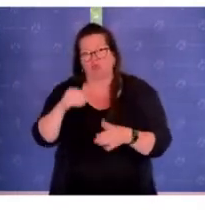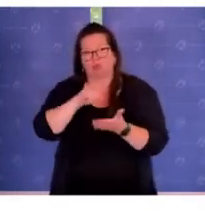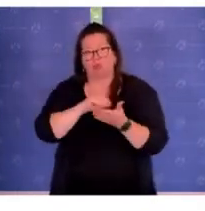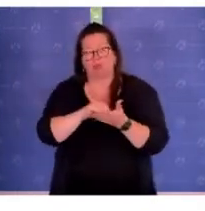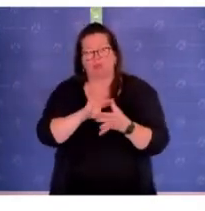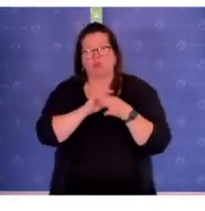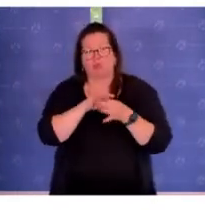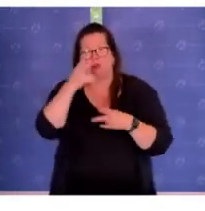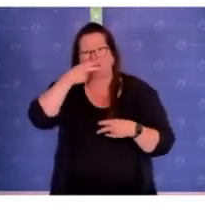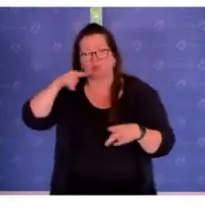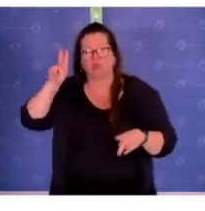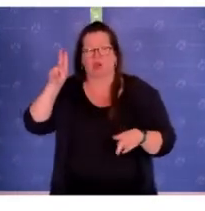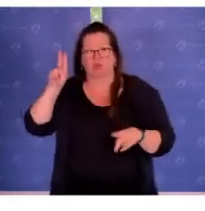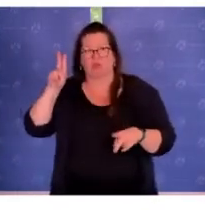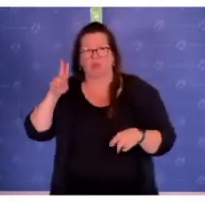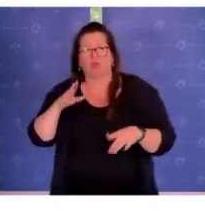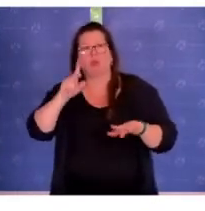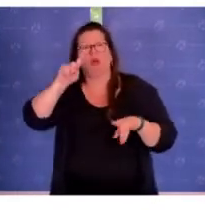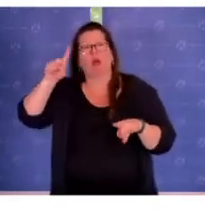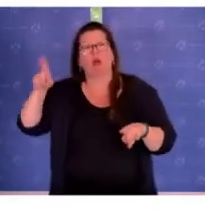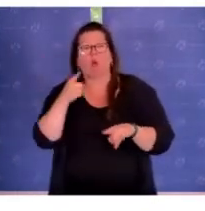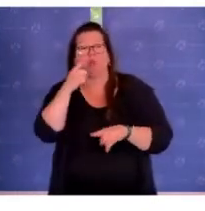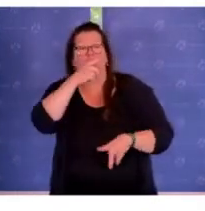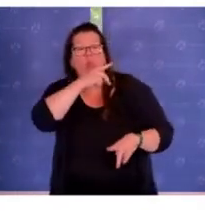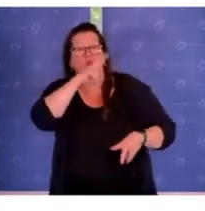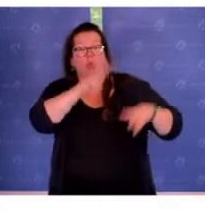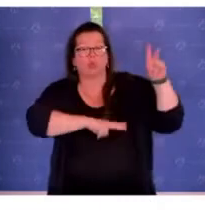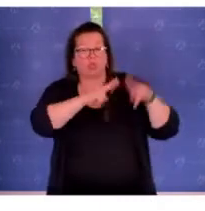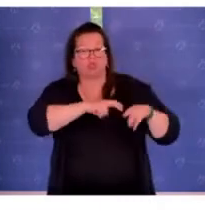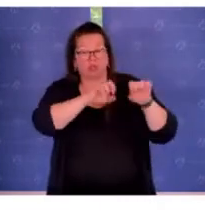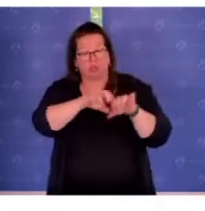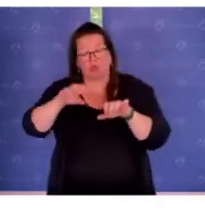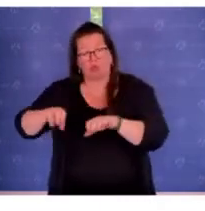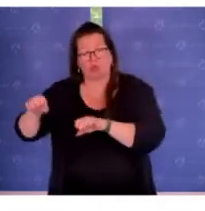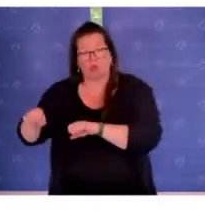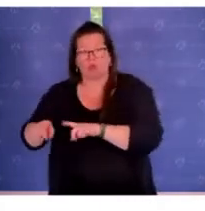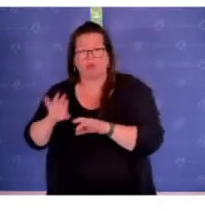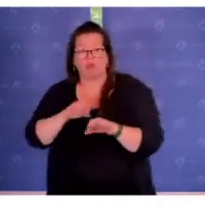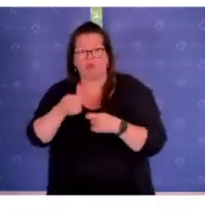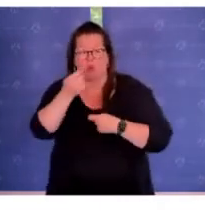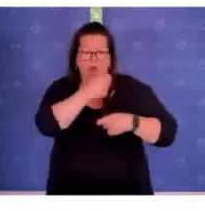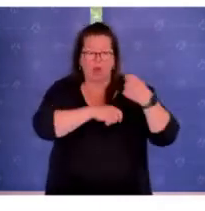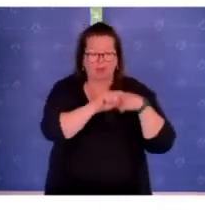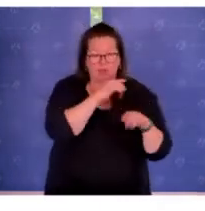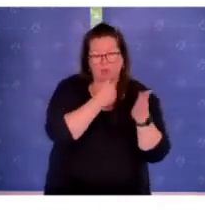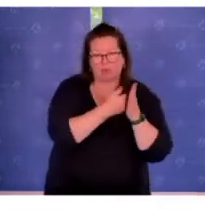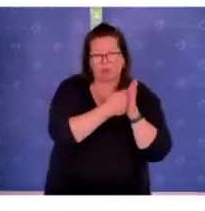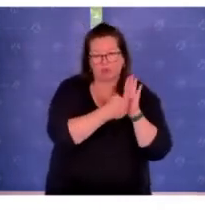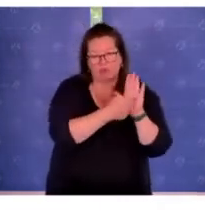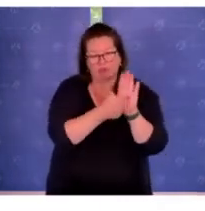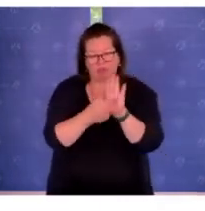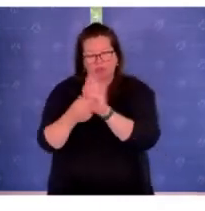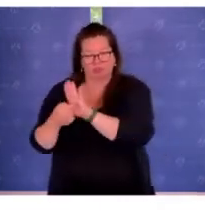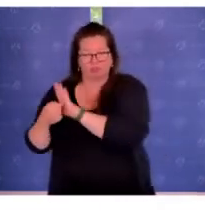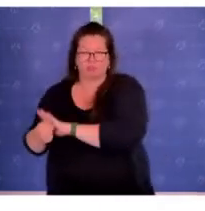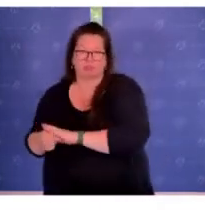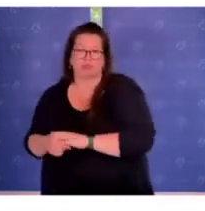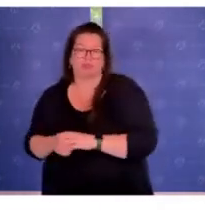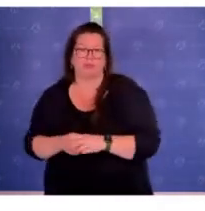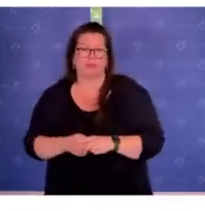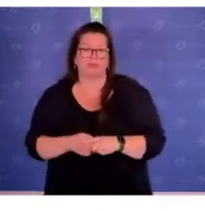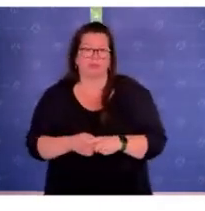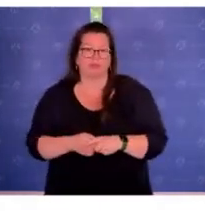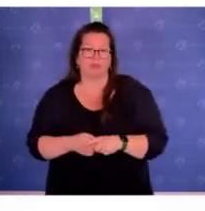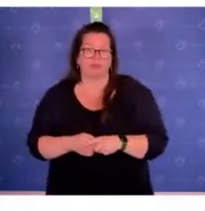Nationalsozialismus und auch gerade auf unterschiedliche Möglichkeiten des Handelns an Beispielen von Polizei und gewissen